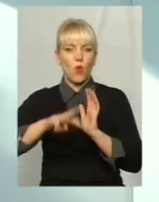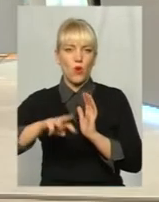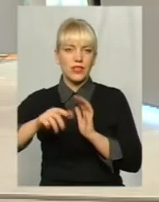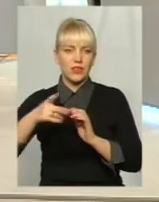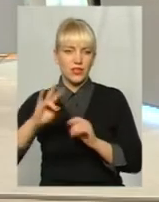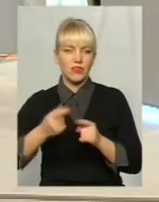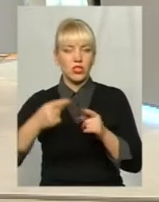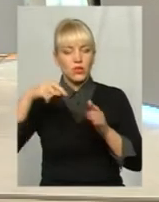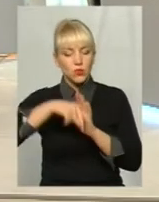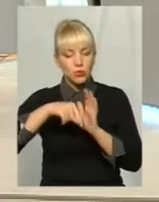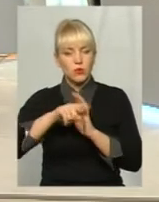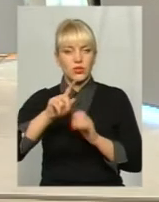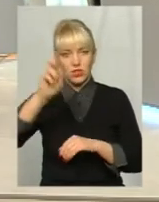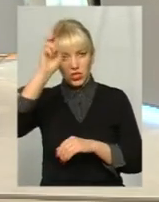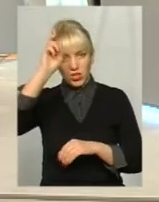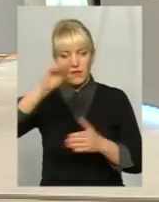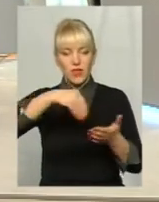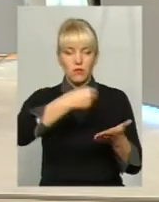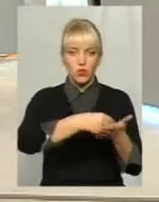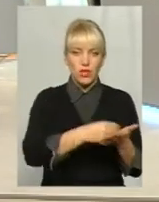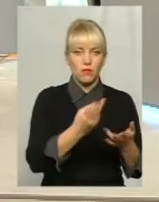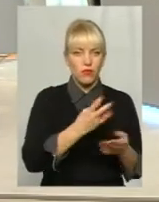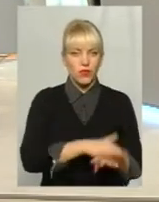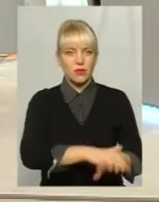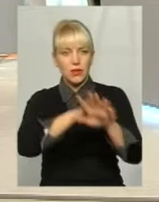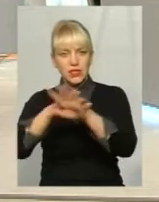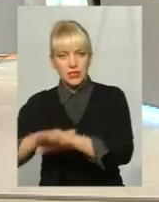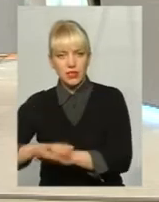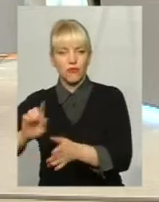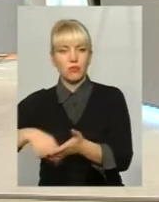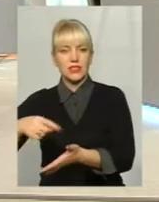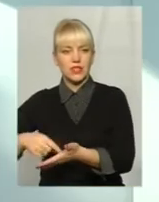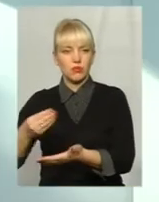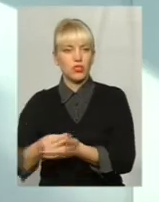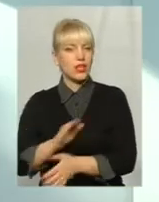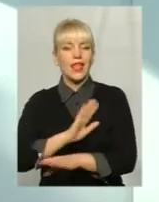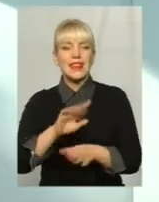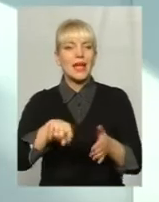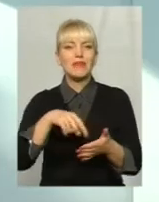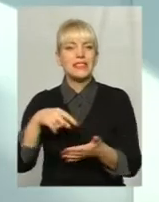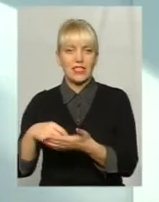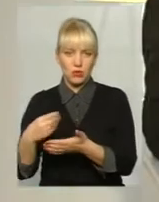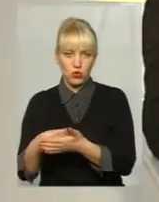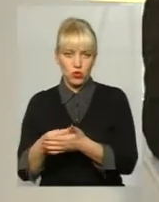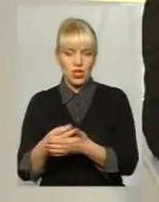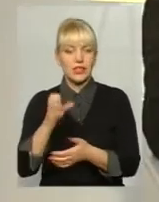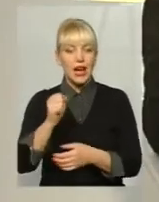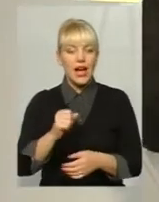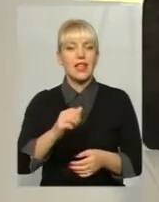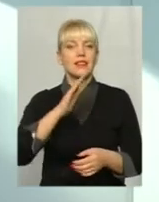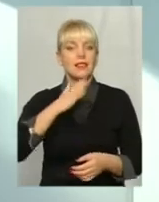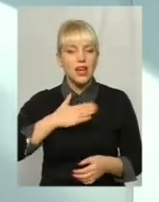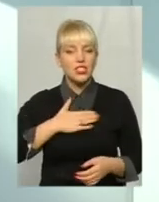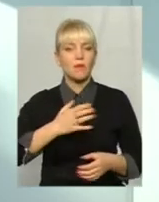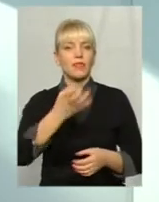державного бюджету мають хмельницькому міському бюджету не в міському бюджету, а безпосередньо нашим теплопостачальним